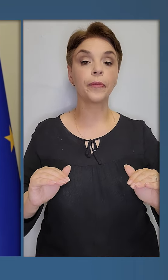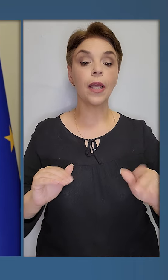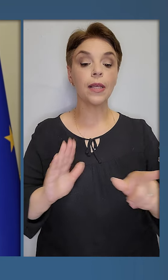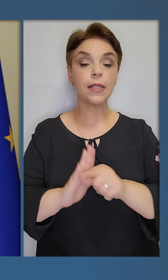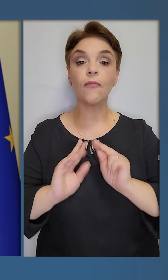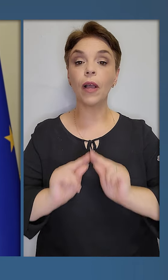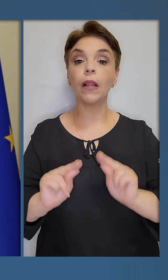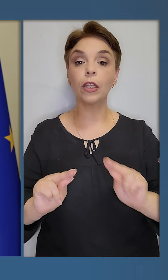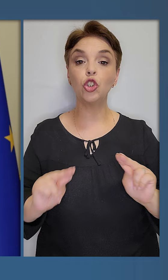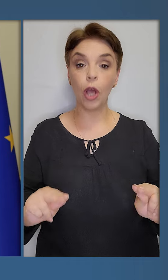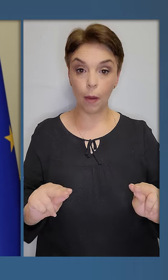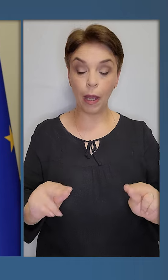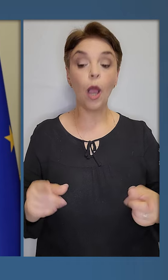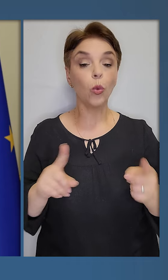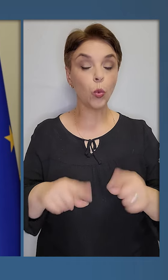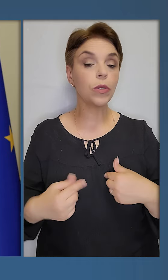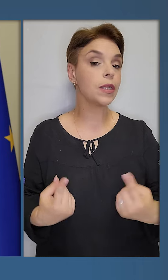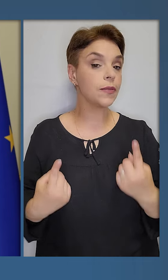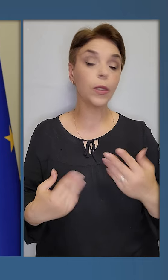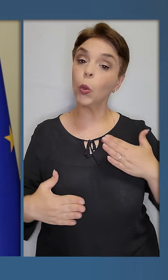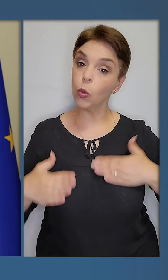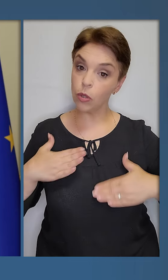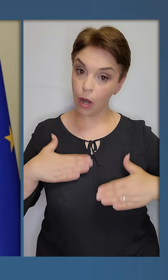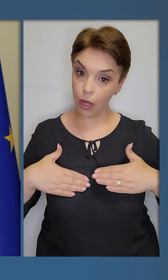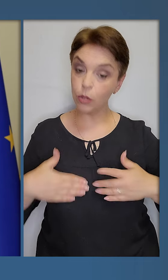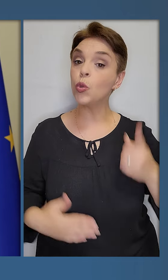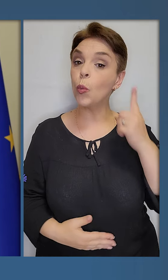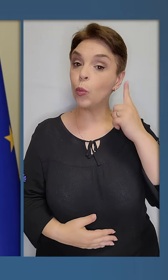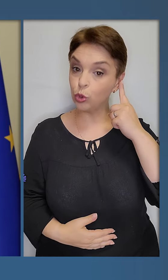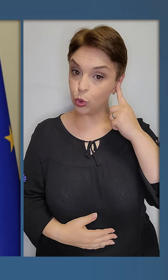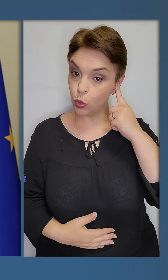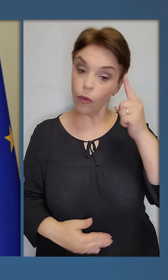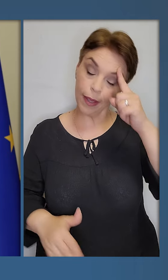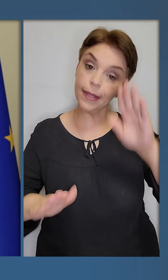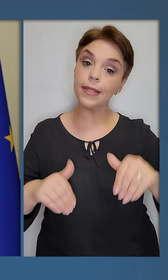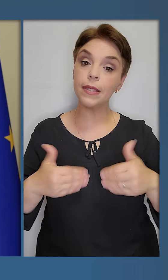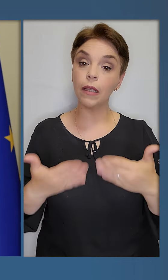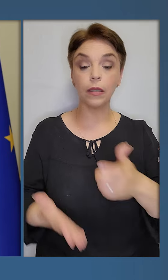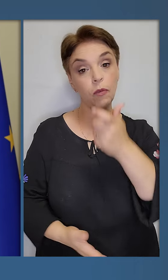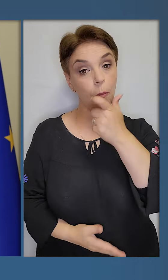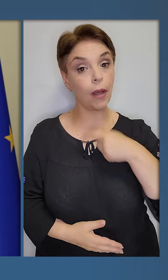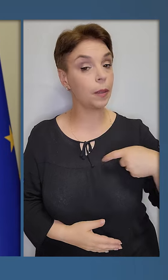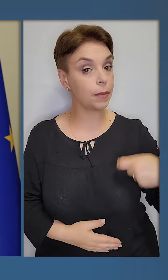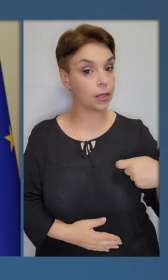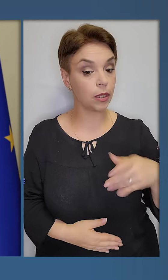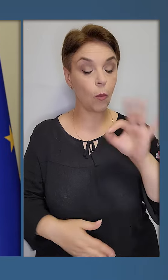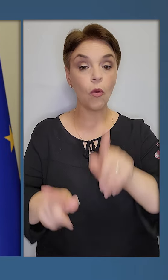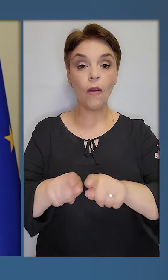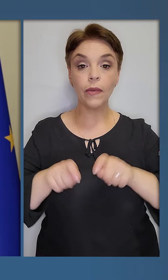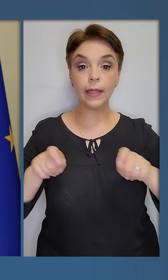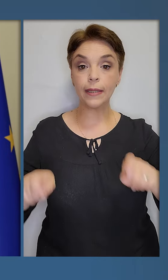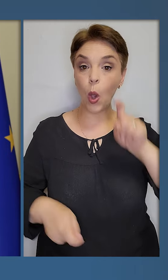викладачами. тому я з великою радістю почув ініціативу пана президента про